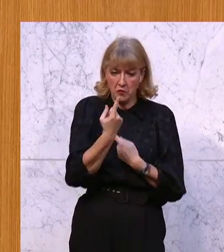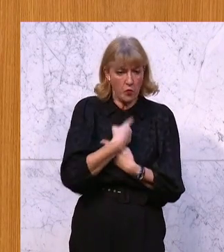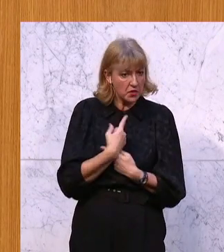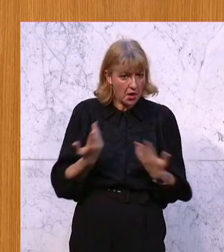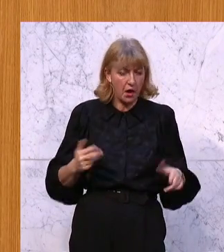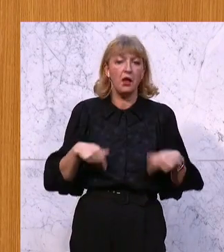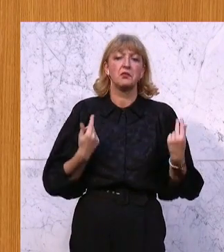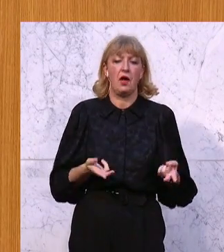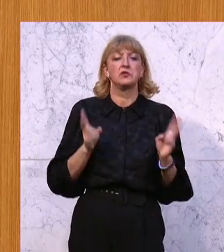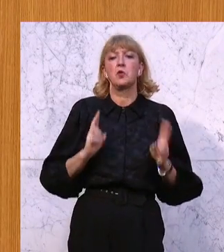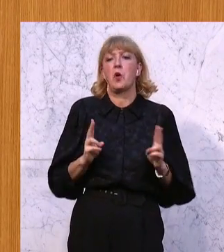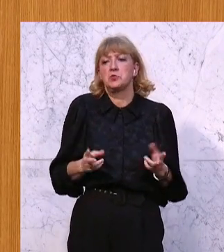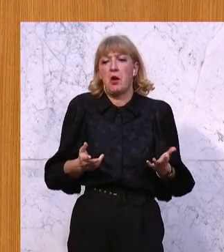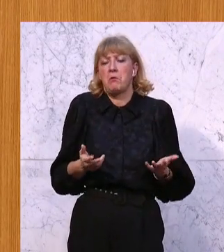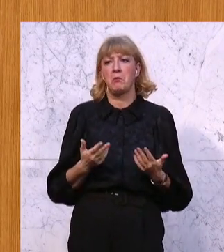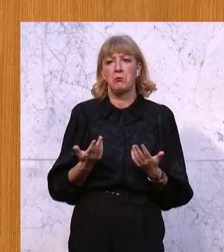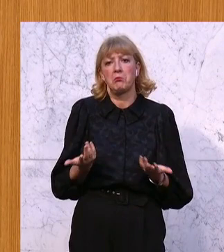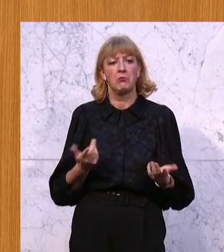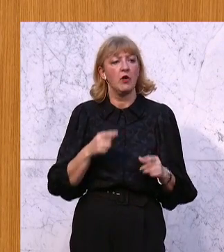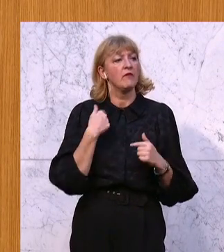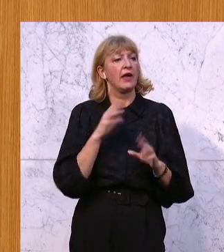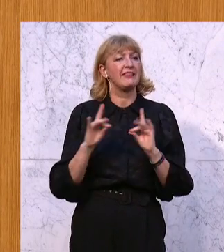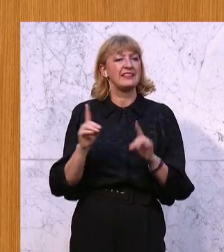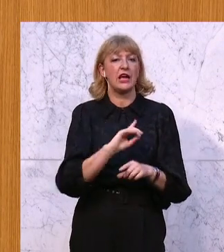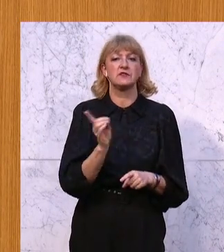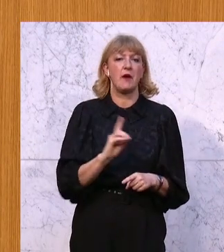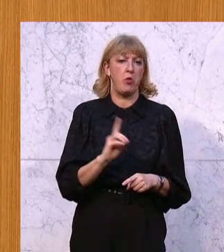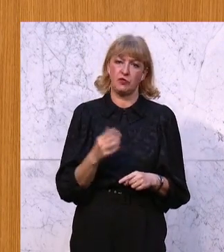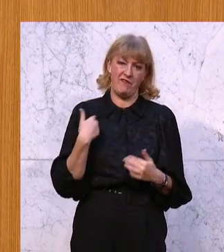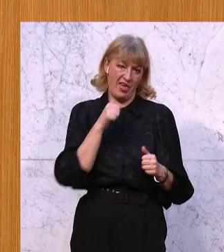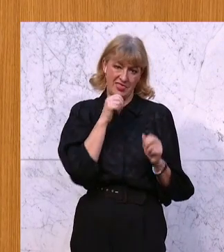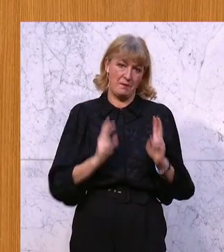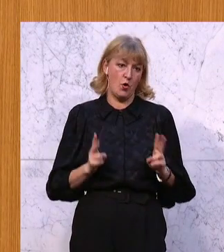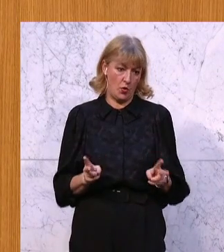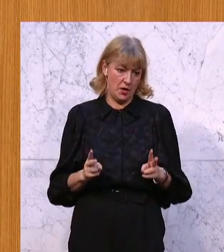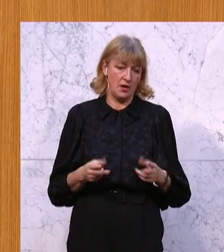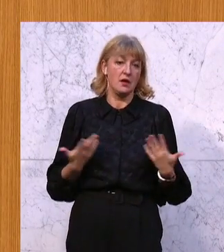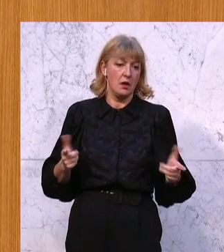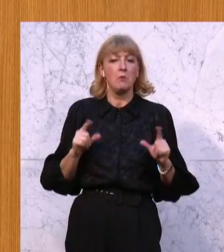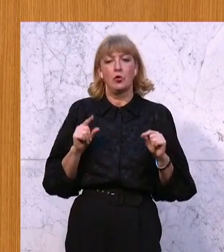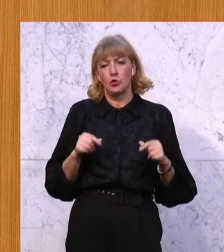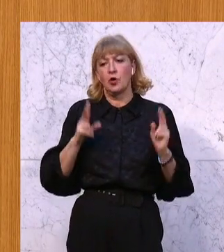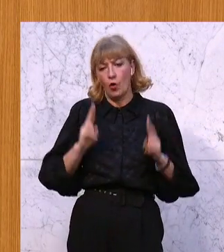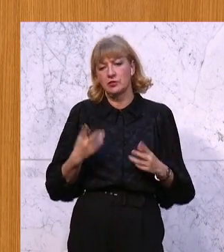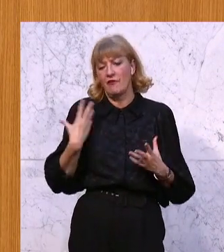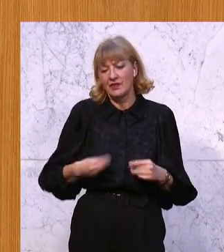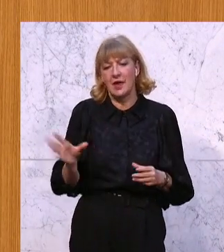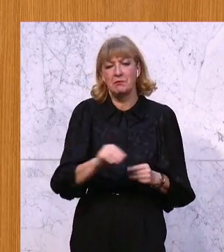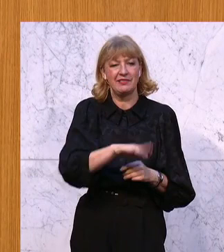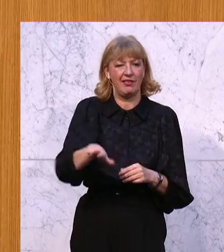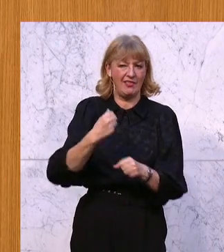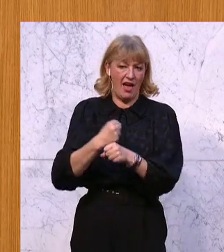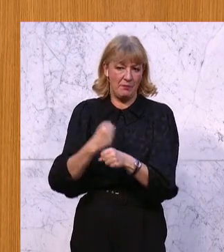dann konnte man, dann war es nicht möglich, ein Tätigkeitsverbot auszusprechen. Das heißt, in Folge konnte man wieder mit Kindern arbeiten.